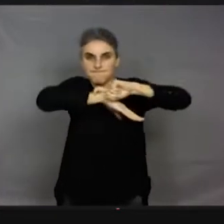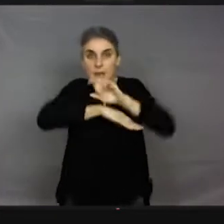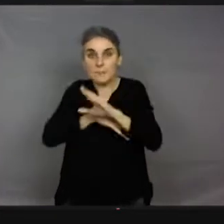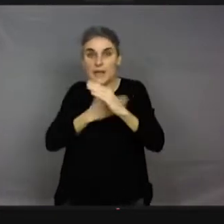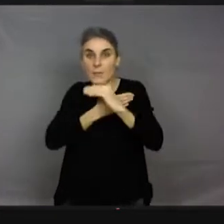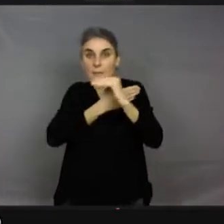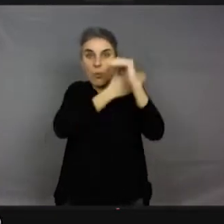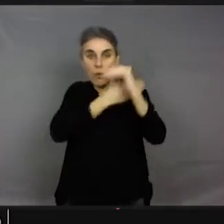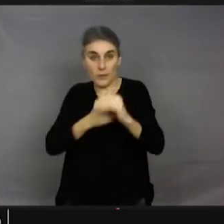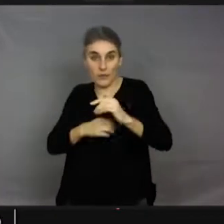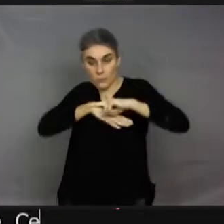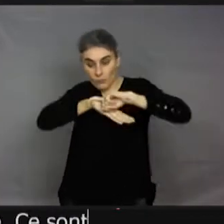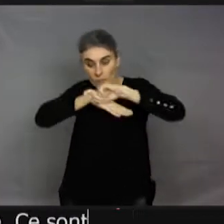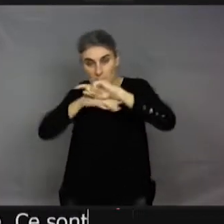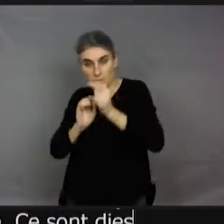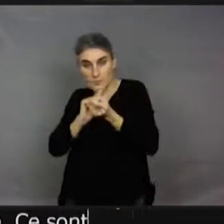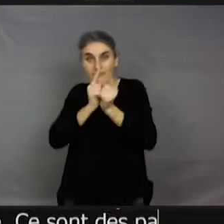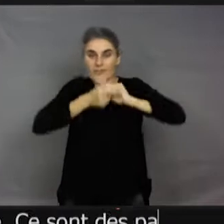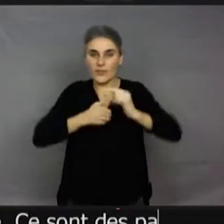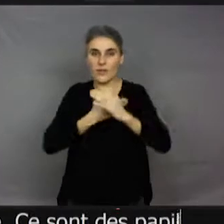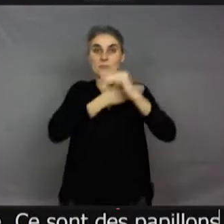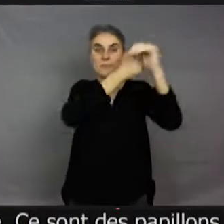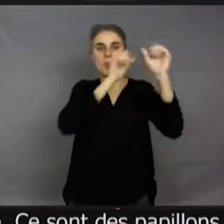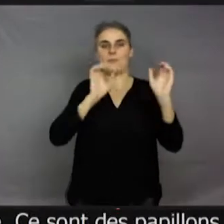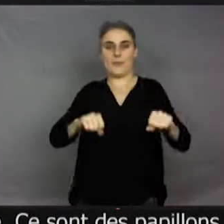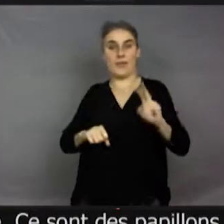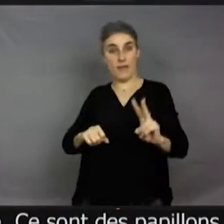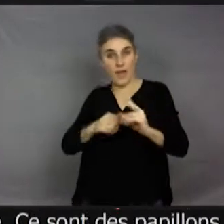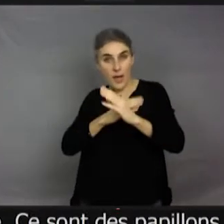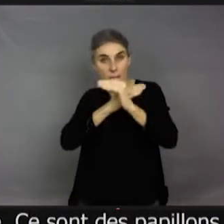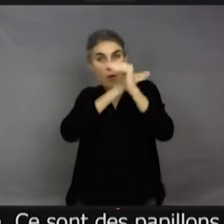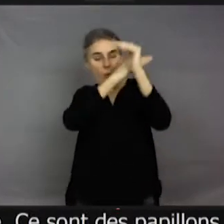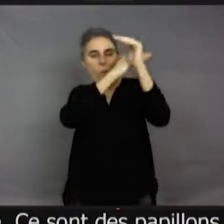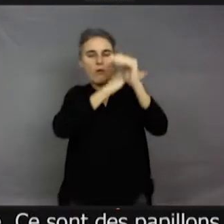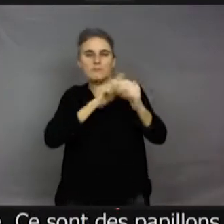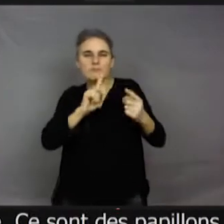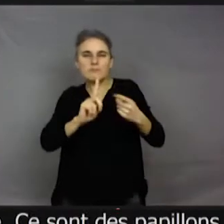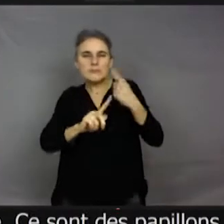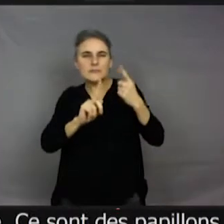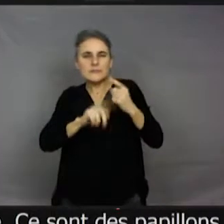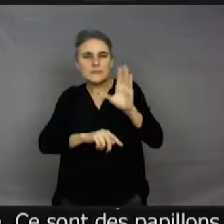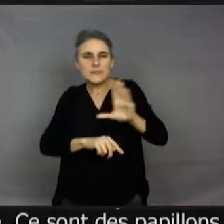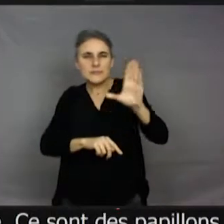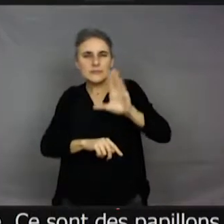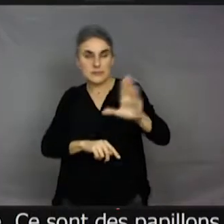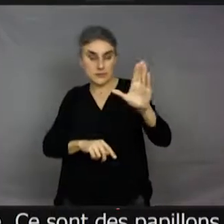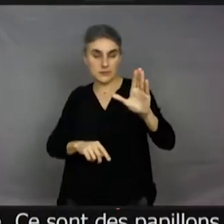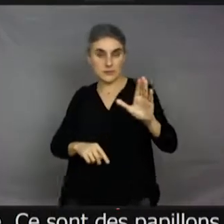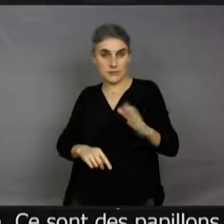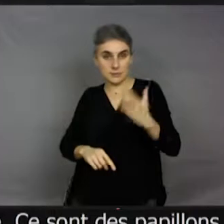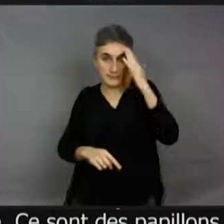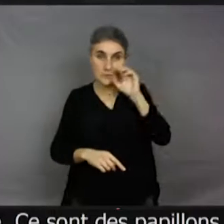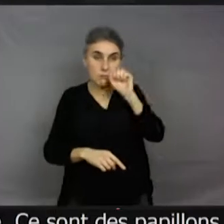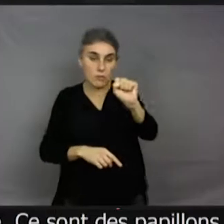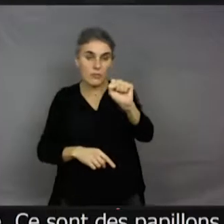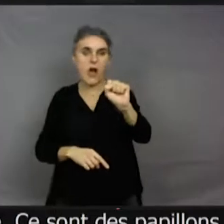papillons qui ont des exigences tellement particulières que quand ils sont présents, on se dit, ben là, en